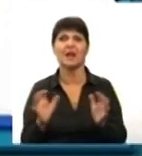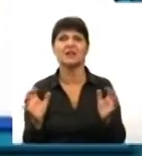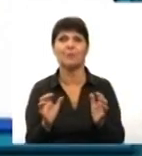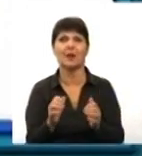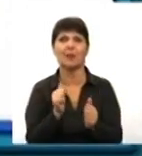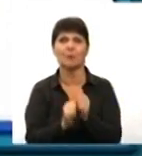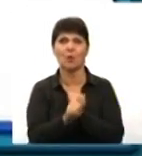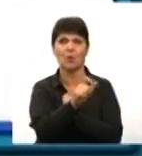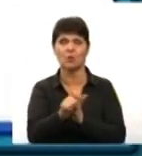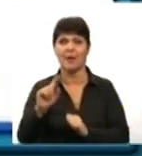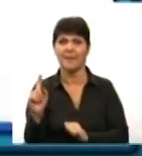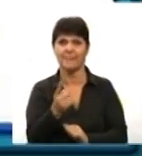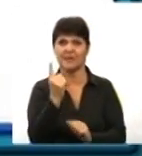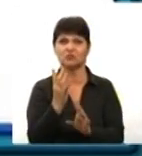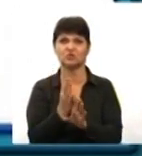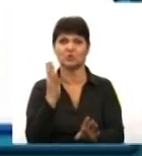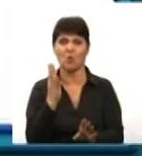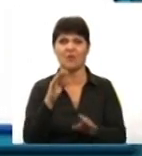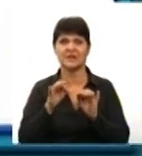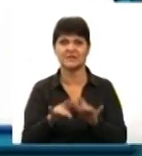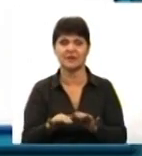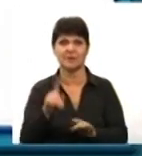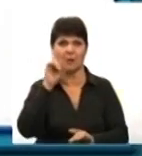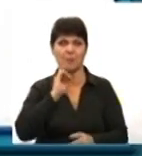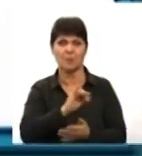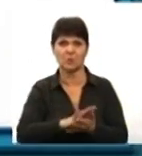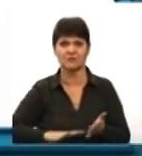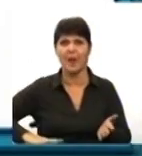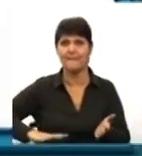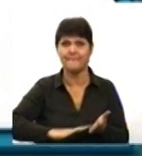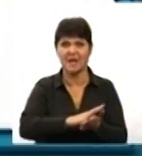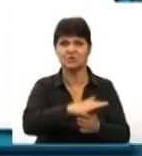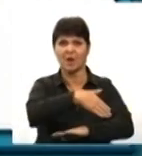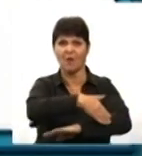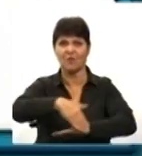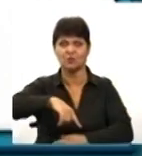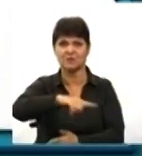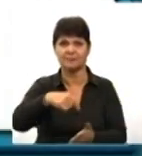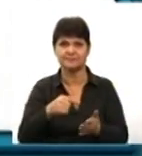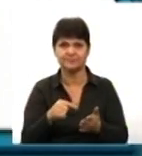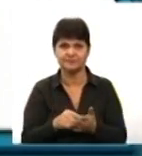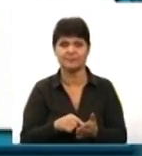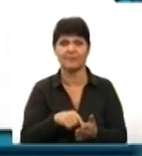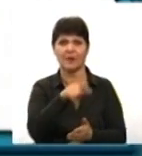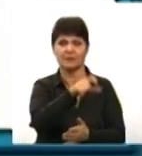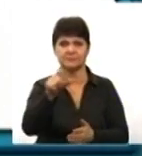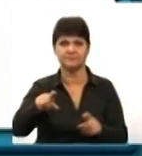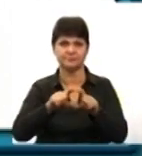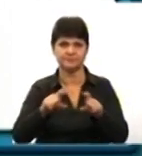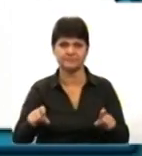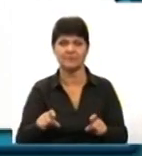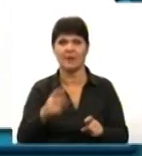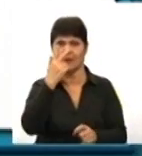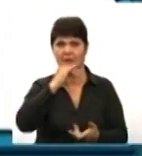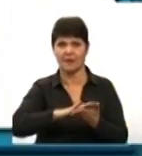Першочергові заходи цієї програми – продовження облаштування пандусів на вулицях міста та у різних громадських установах, їхня адаптація